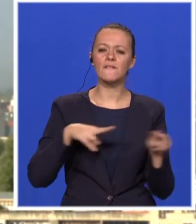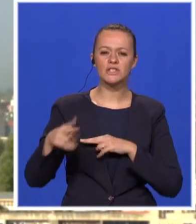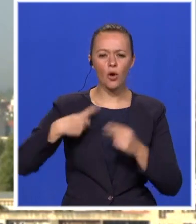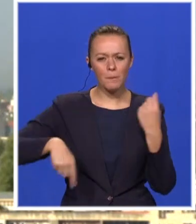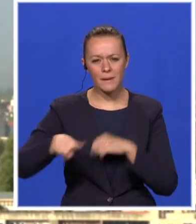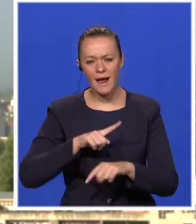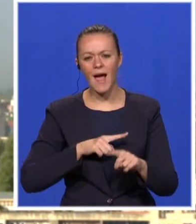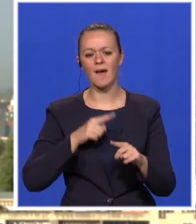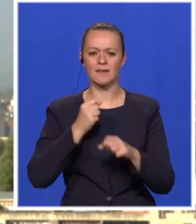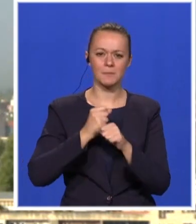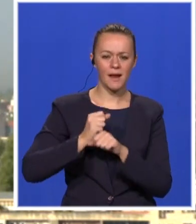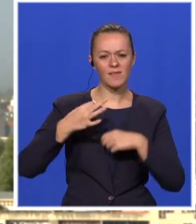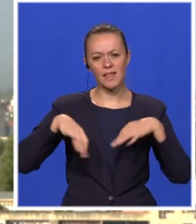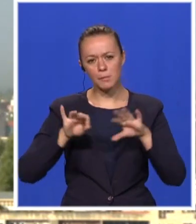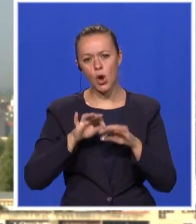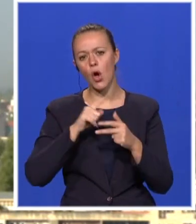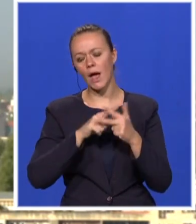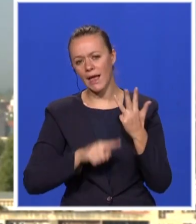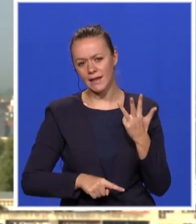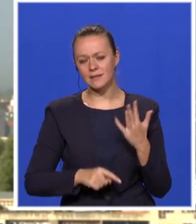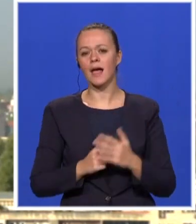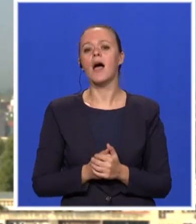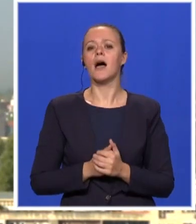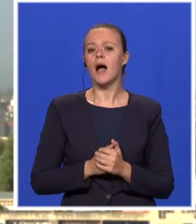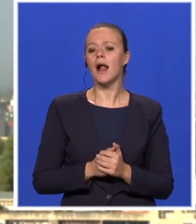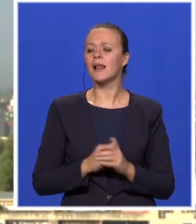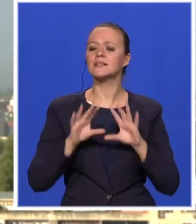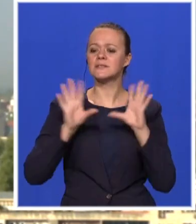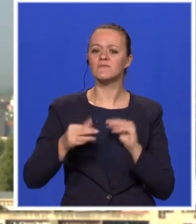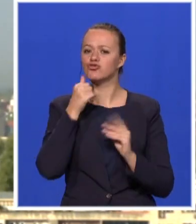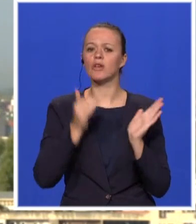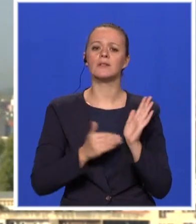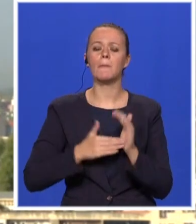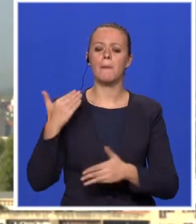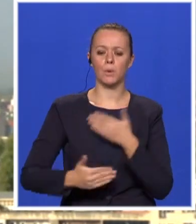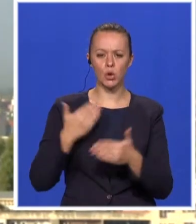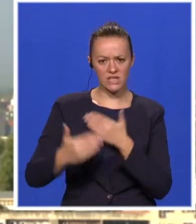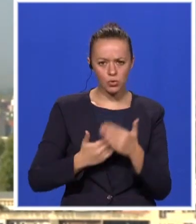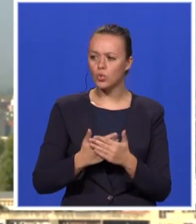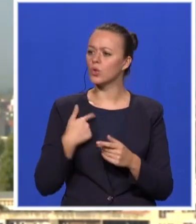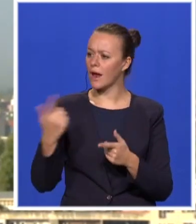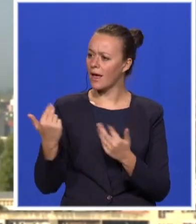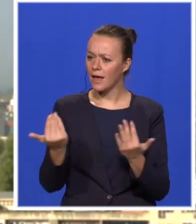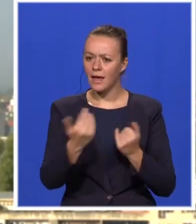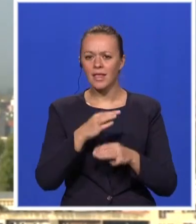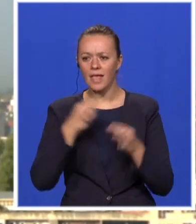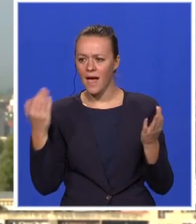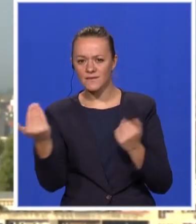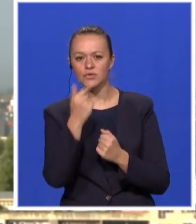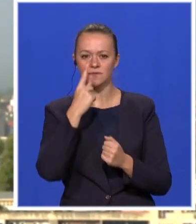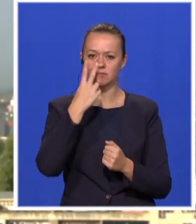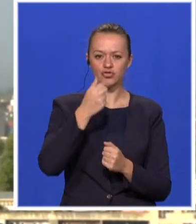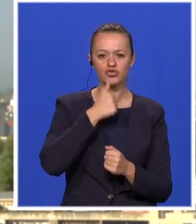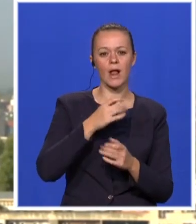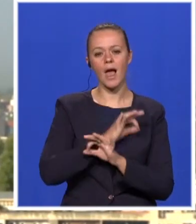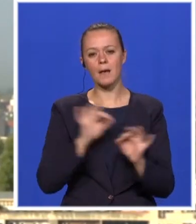izradna projekta, naravno proći ćemo svojene procedure da bi uključili svu javnost, dobijemo najbolje moguće rješenje, to